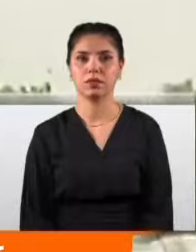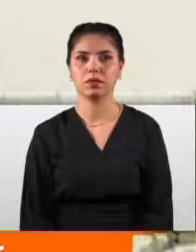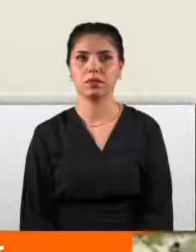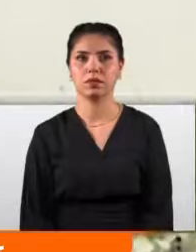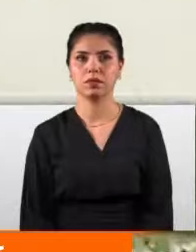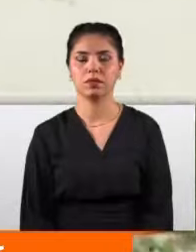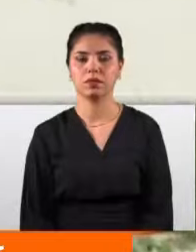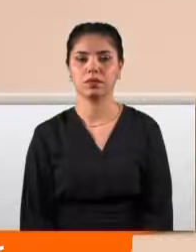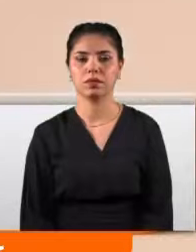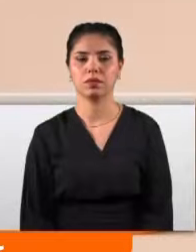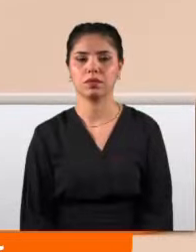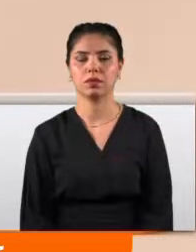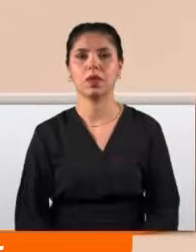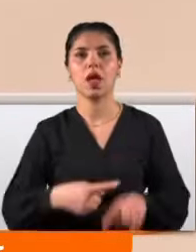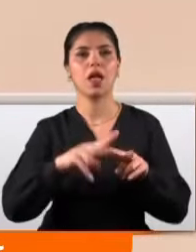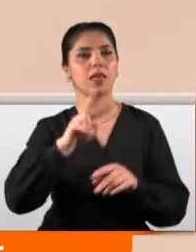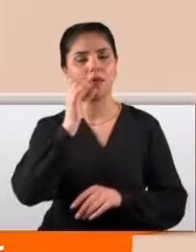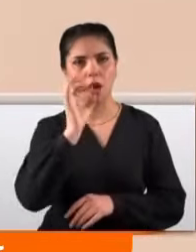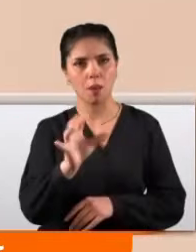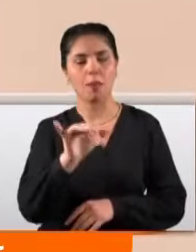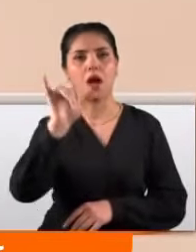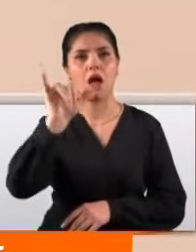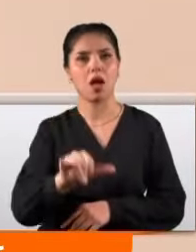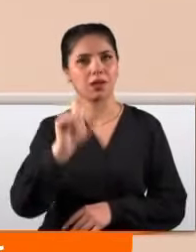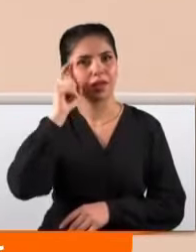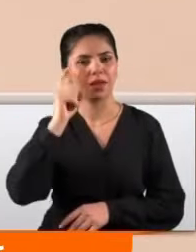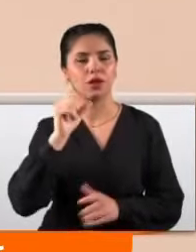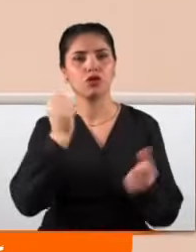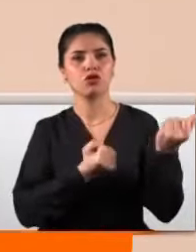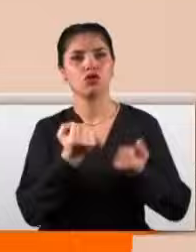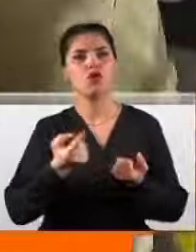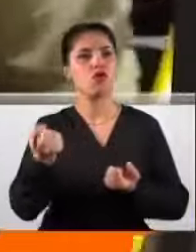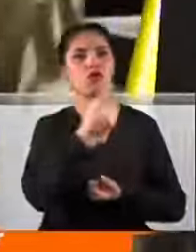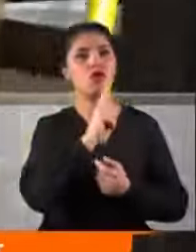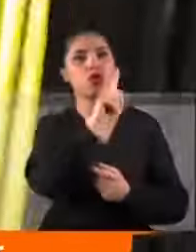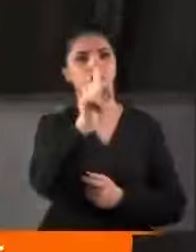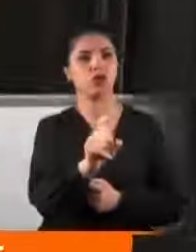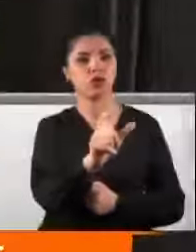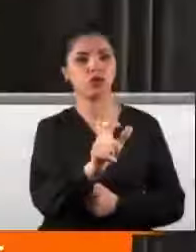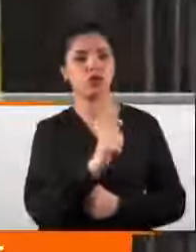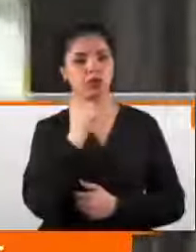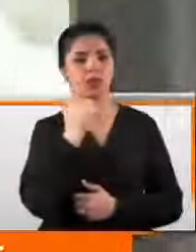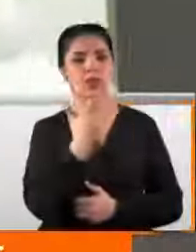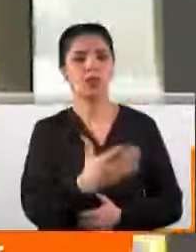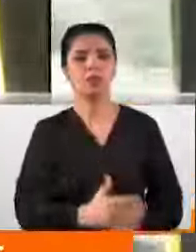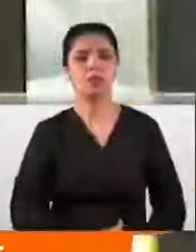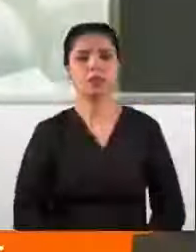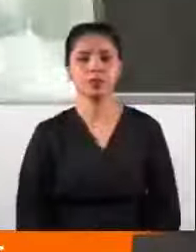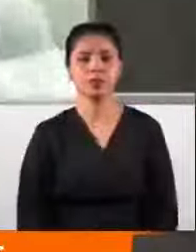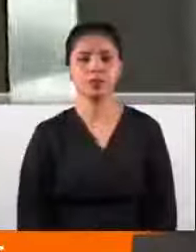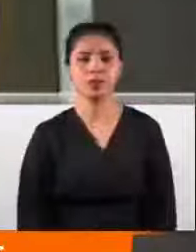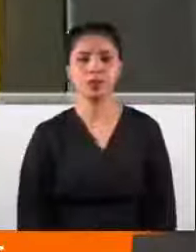araçlar çok hızlı geçiyor. ATV haber haklarındaki iddiaları şoförlere de sordu. Yolcuları almadığınızla ilgili